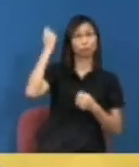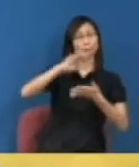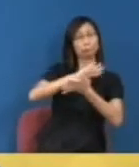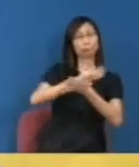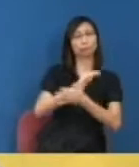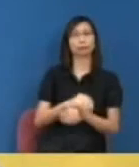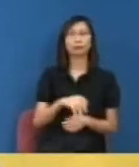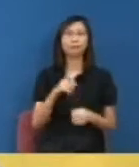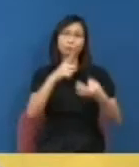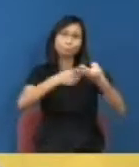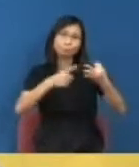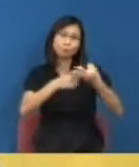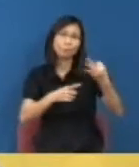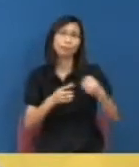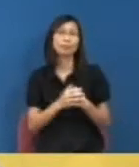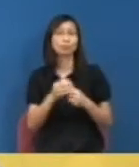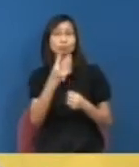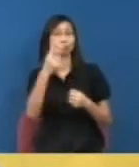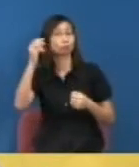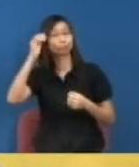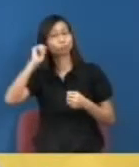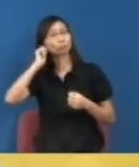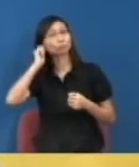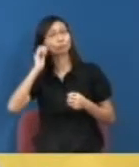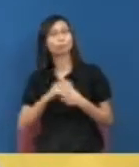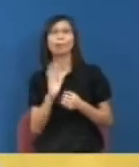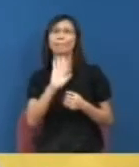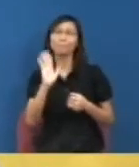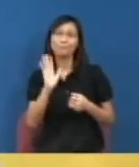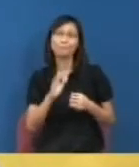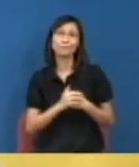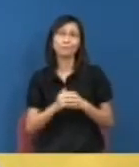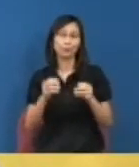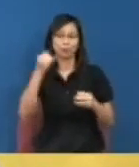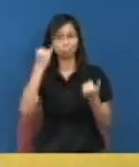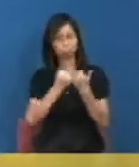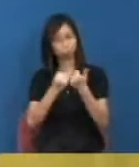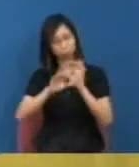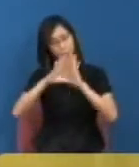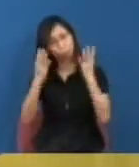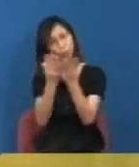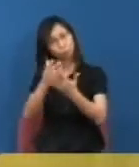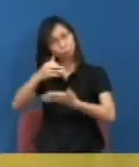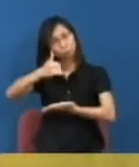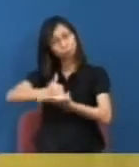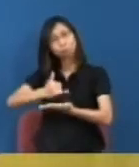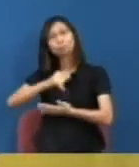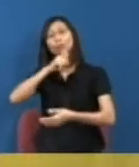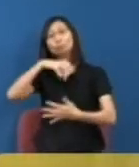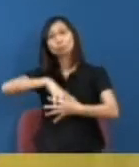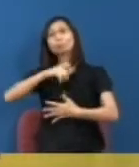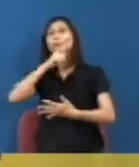或者周晴他們都不是學生會裏面有職位的人剛才你提到的件事因為我知道你之前